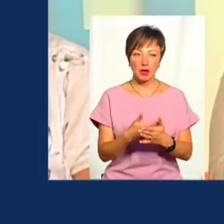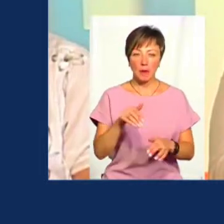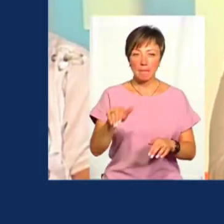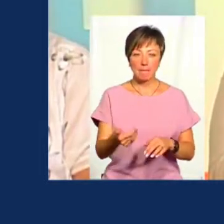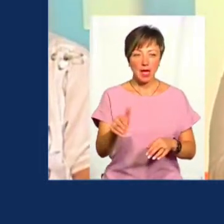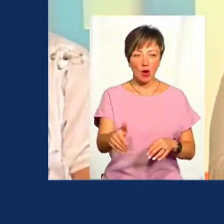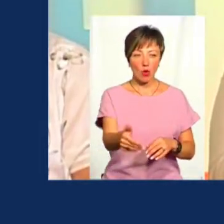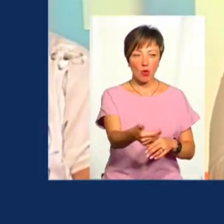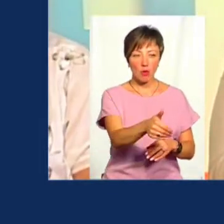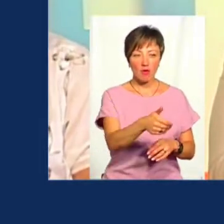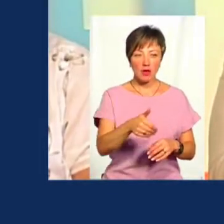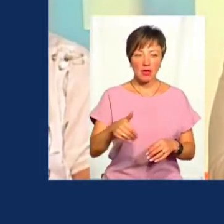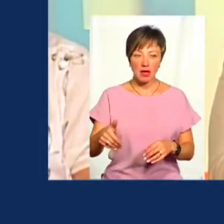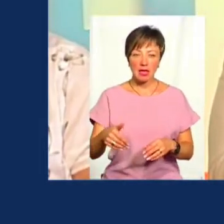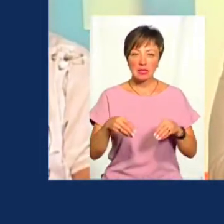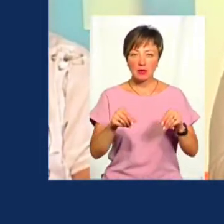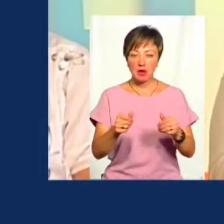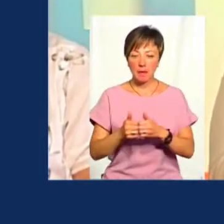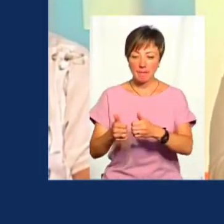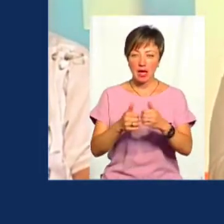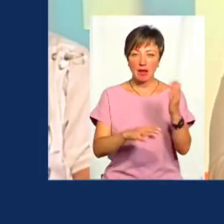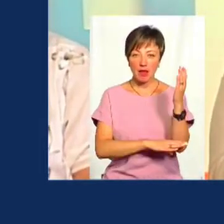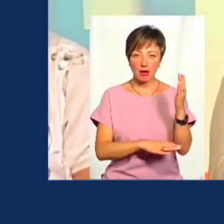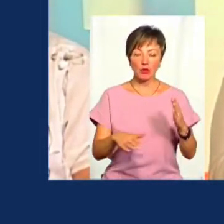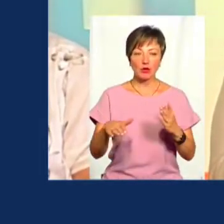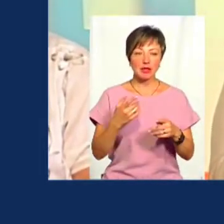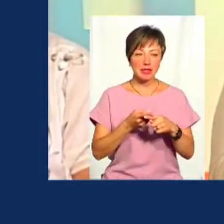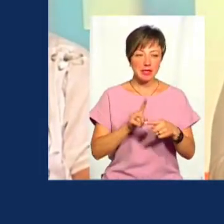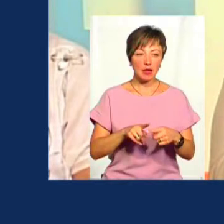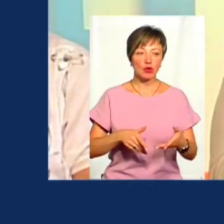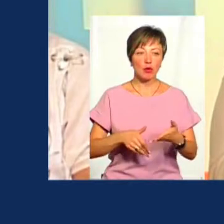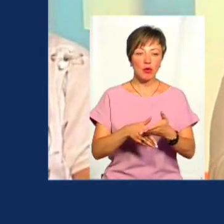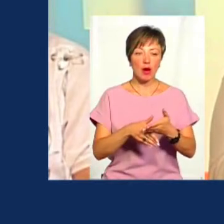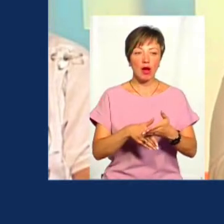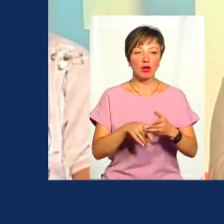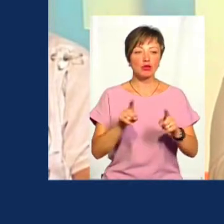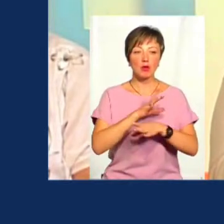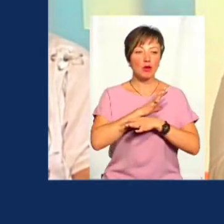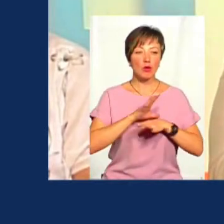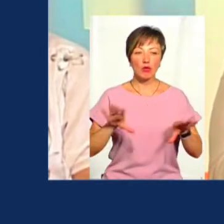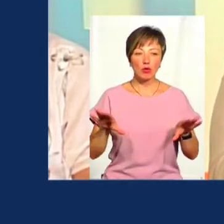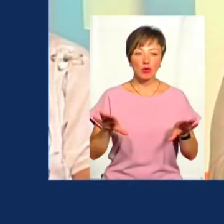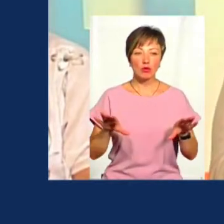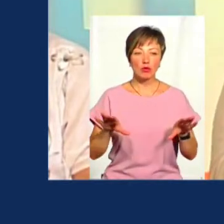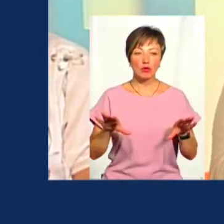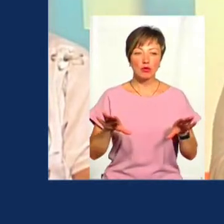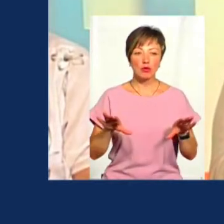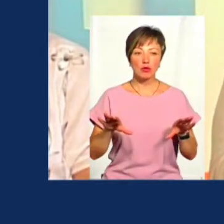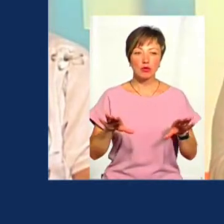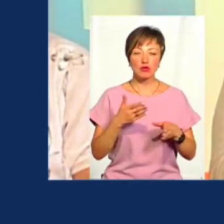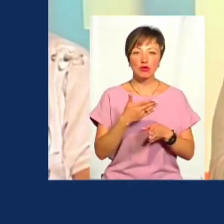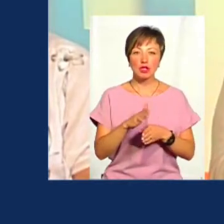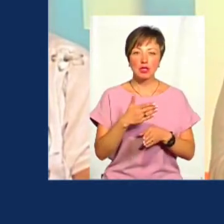перекопування землі навколо крони дерева, яке нам допомагає уникнути або якось